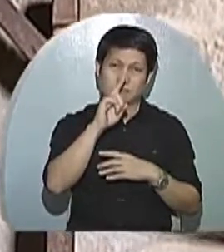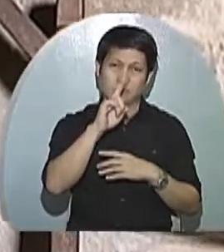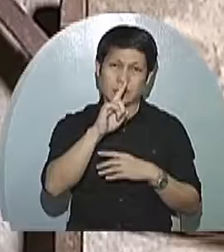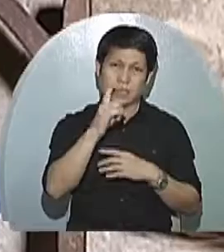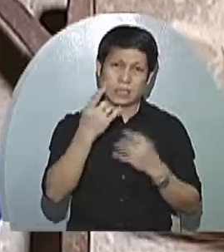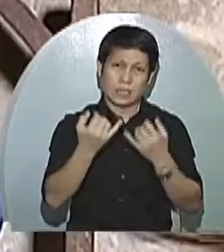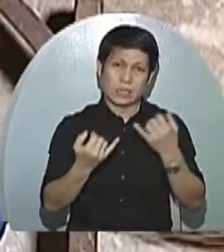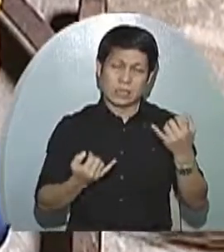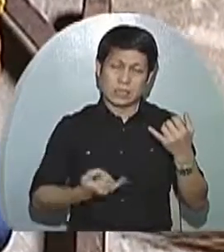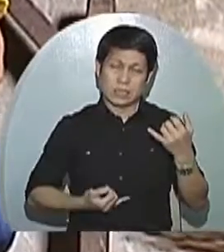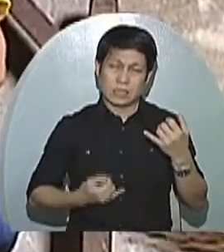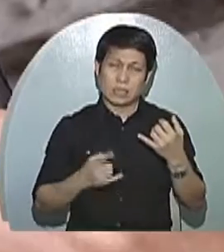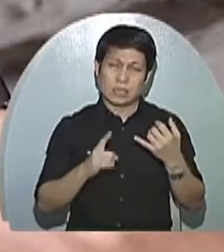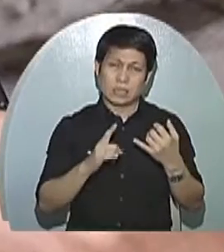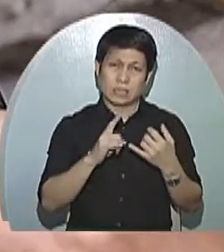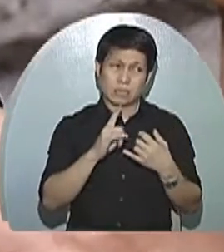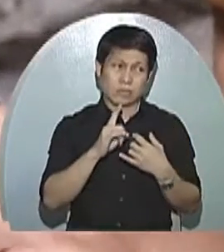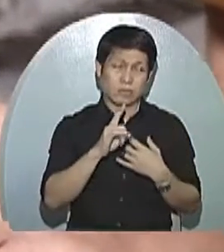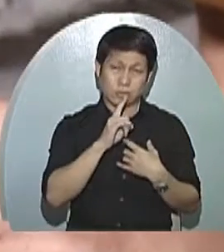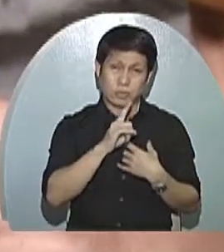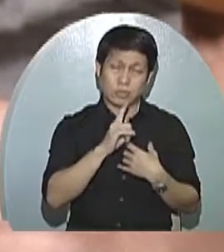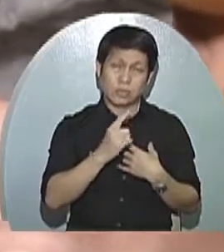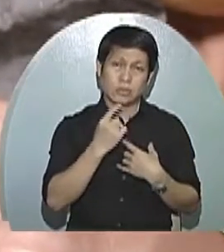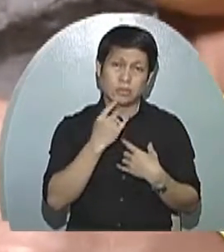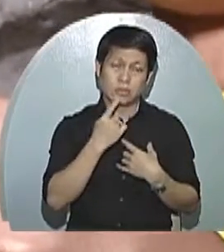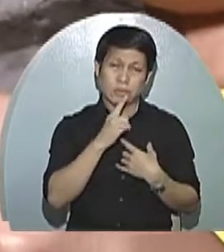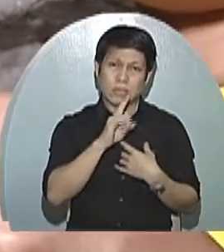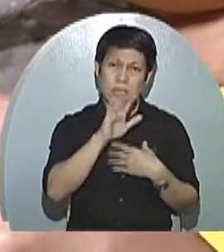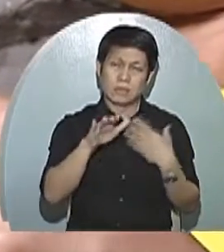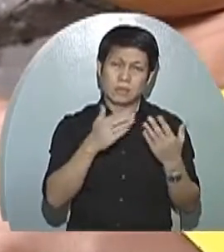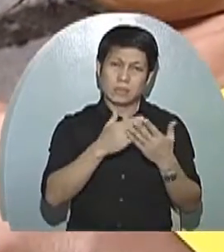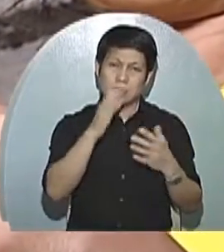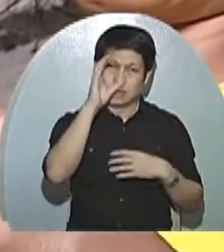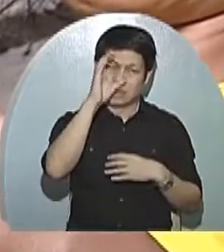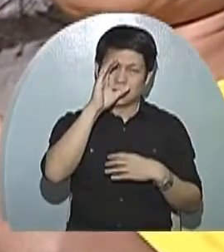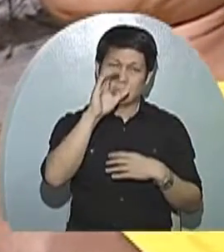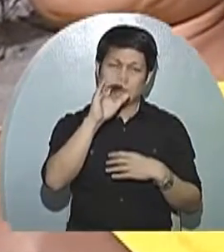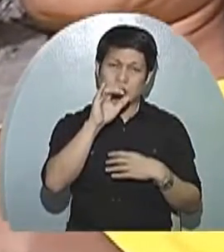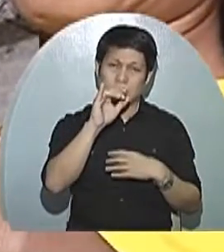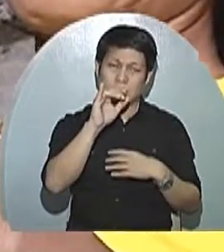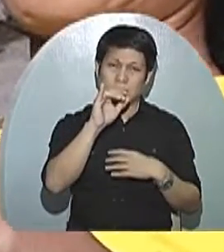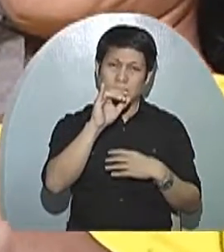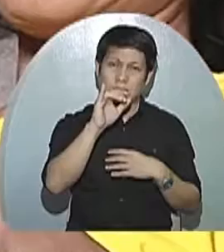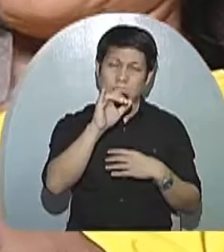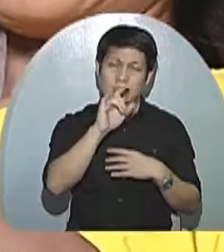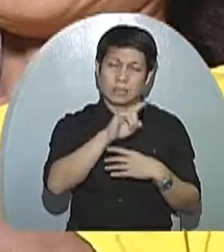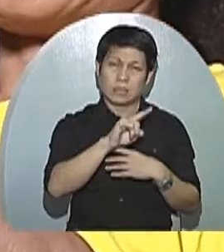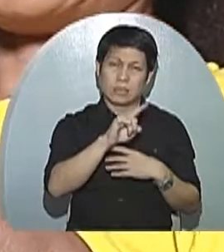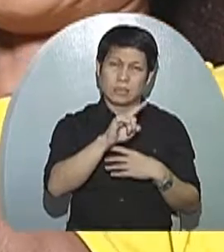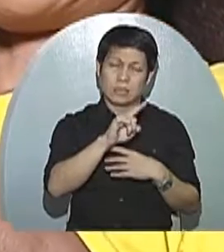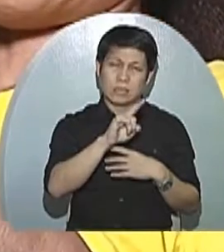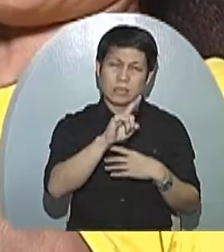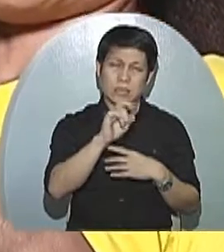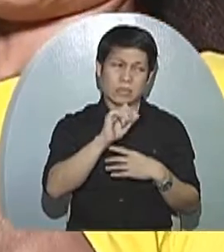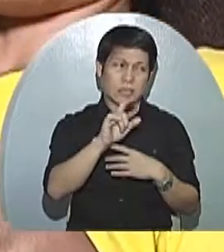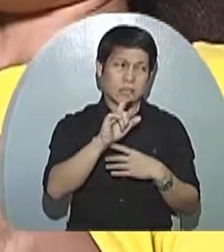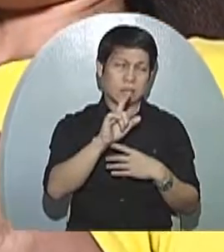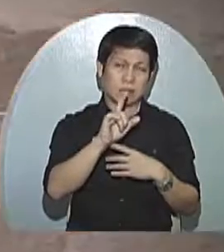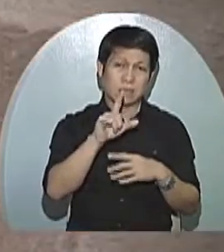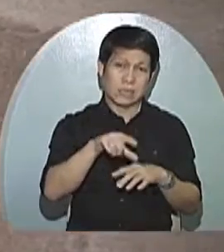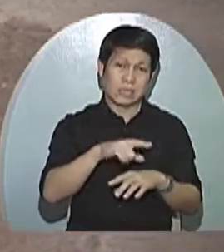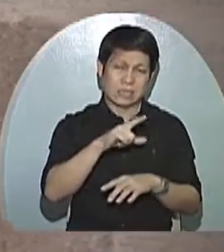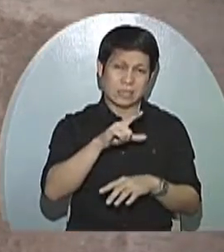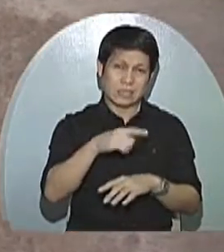cancer sa malaking bituka. Hindi biro ang pagkakaroon ng ganitong klase ng sakit, lalo na ang nakakatakot na cancer,